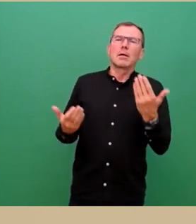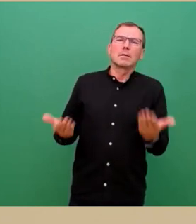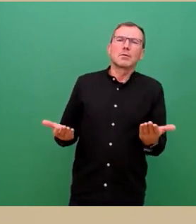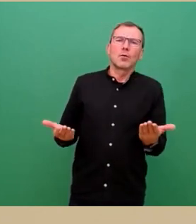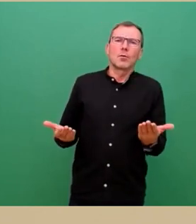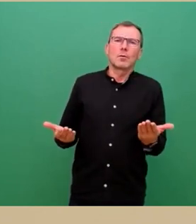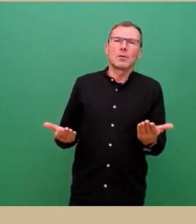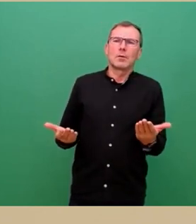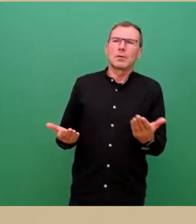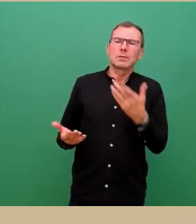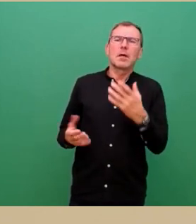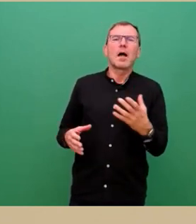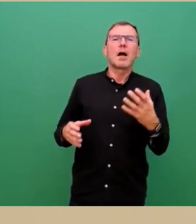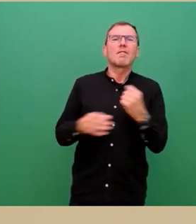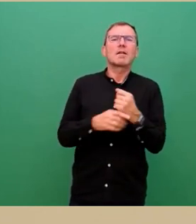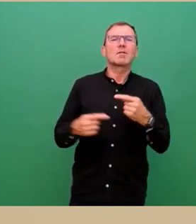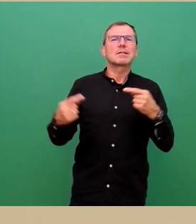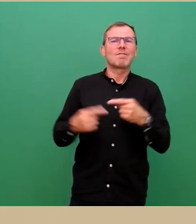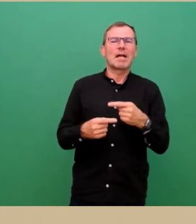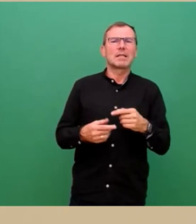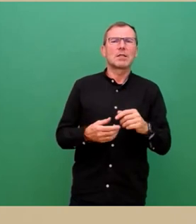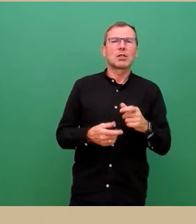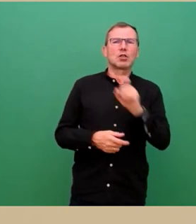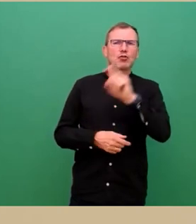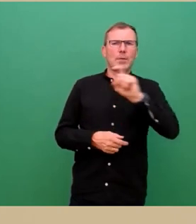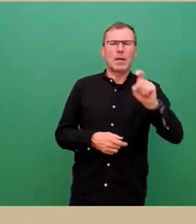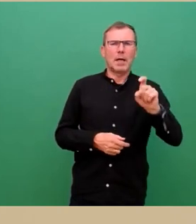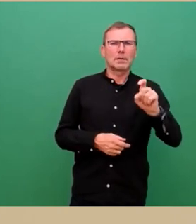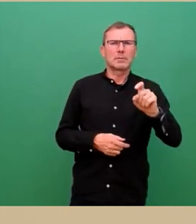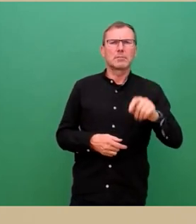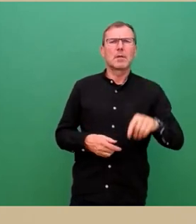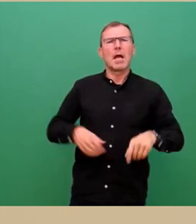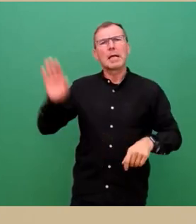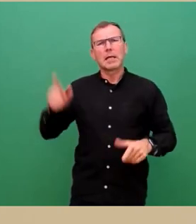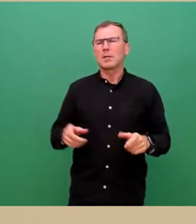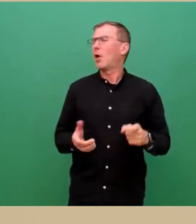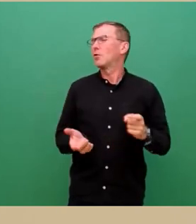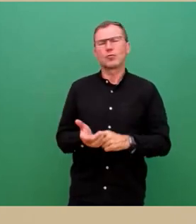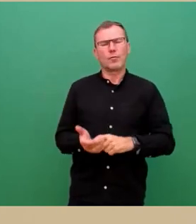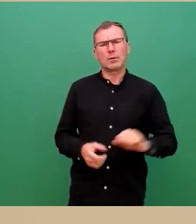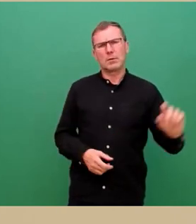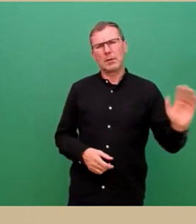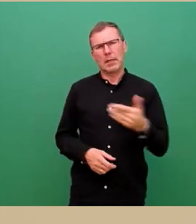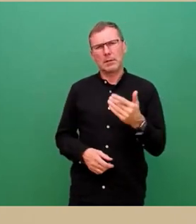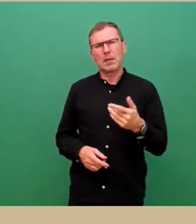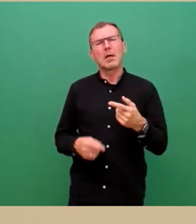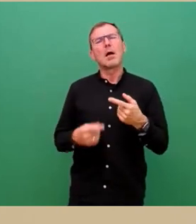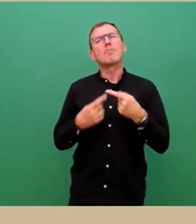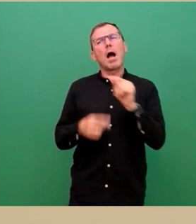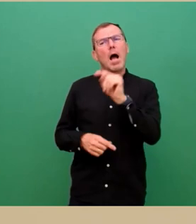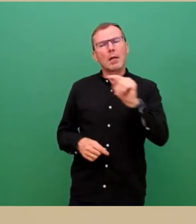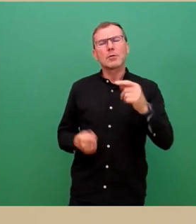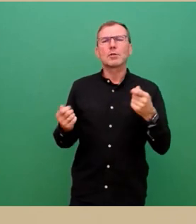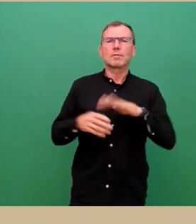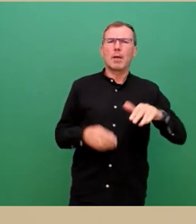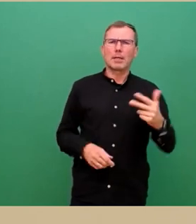Beispiel verfassungsfeindliche Schmierereien gibt, dass die ungehend beseitigt werden. Und bei allen anderen sind wir mit dem Geschäftsbereich 3 dabei,